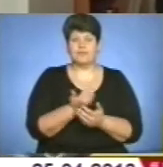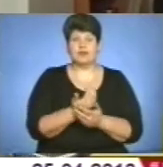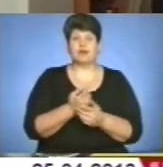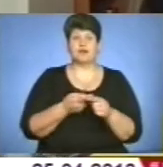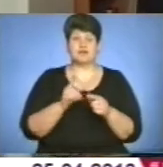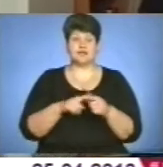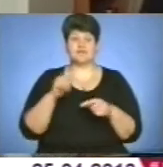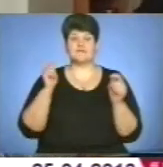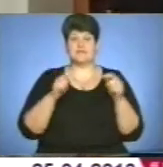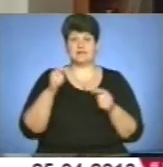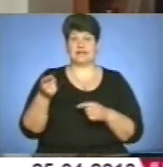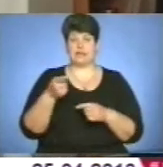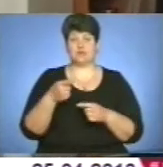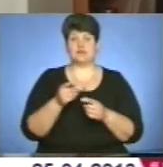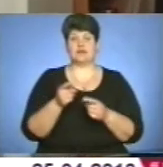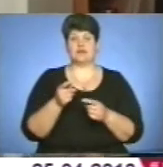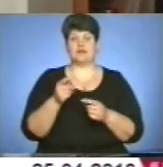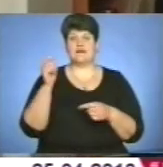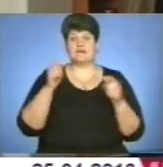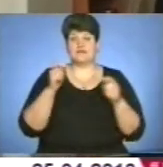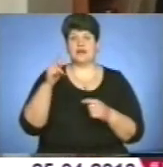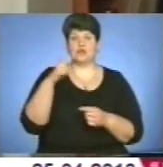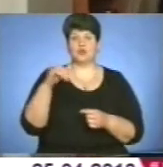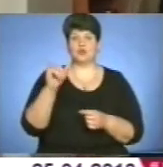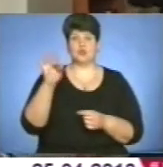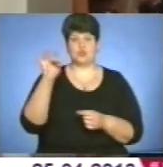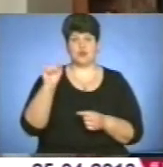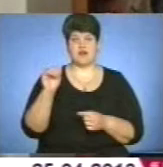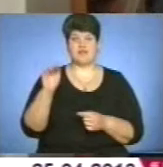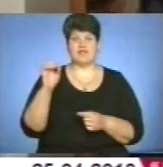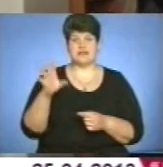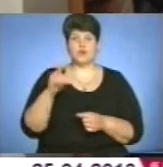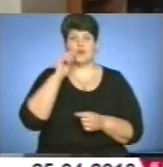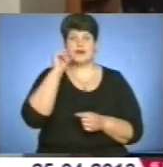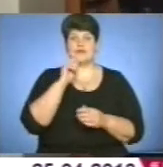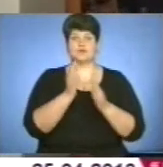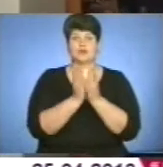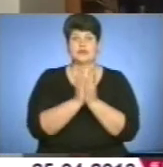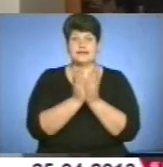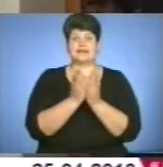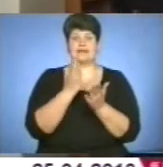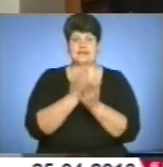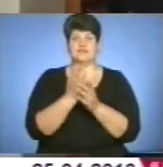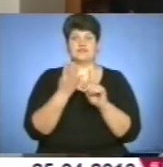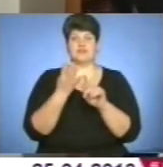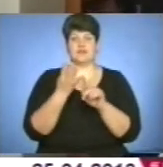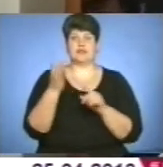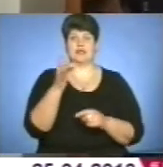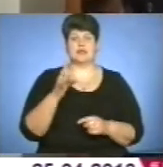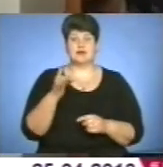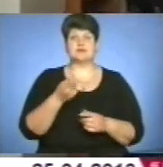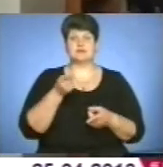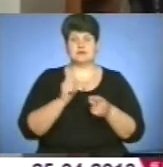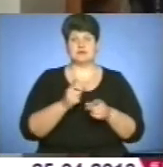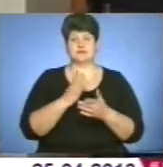фестиваль, саме тернопільський фестиваль, журафест, фестиваль української книги, який відбувається вже в четвертий, вже дійсно